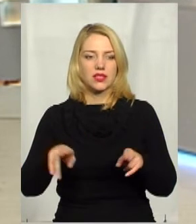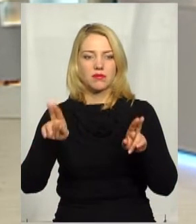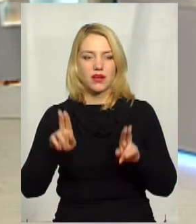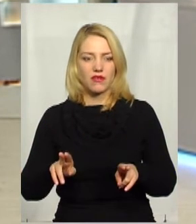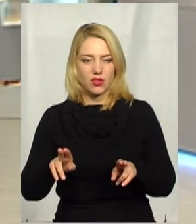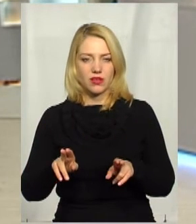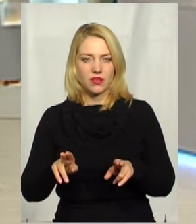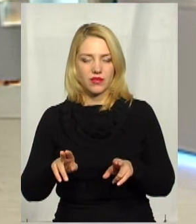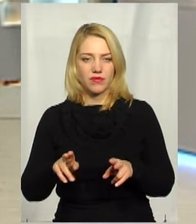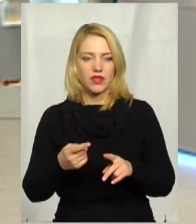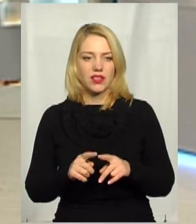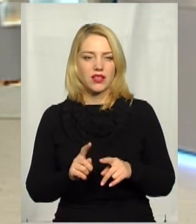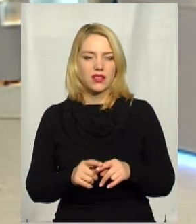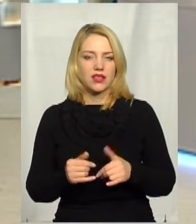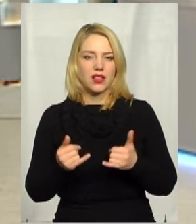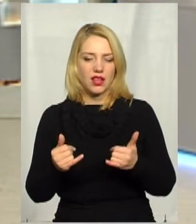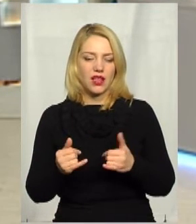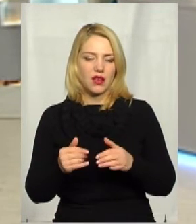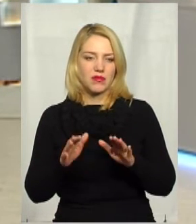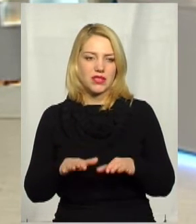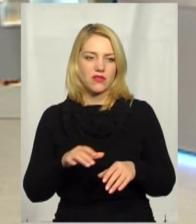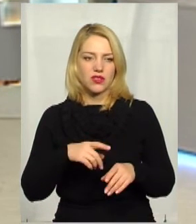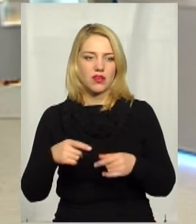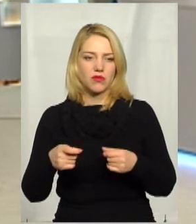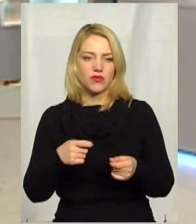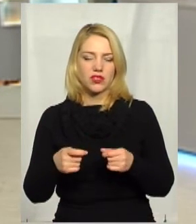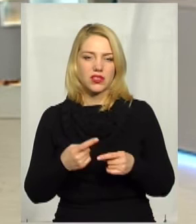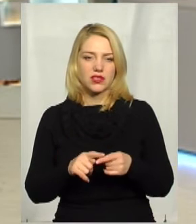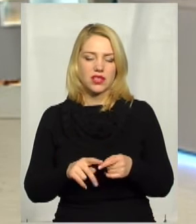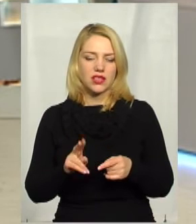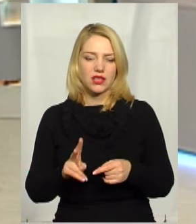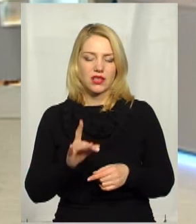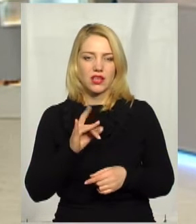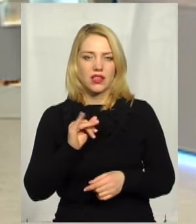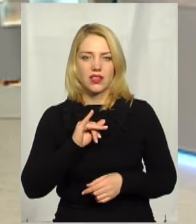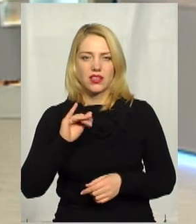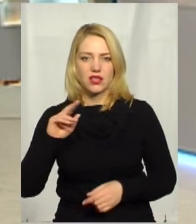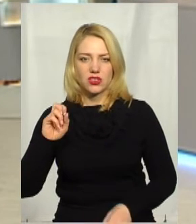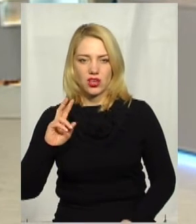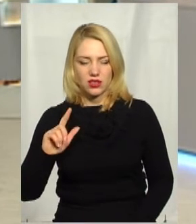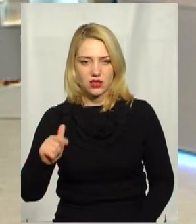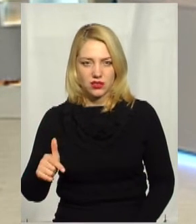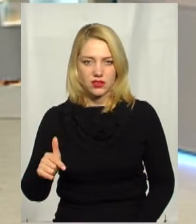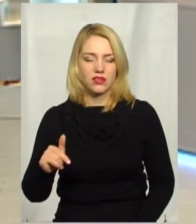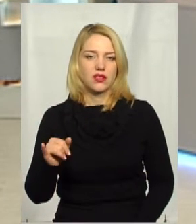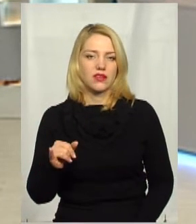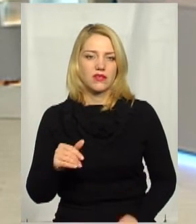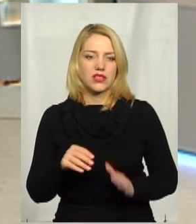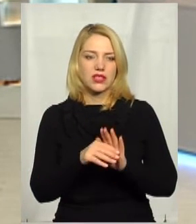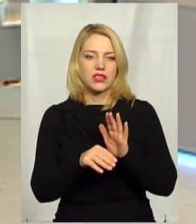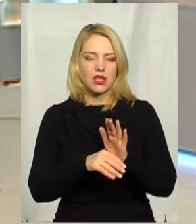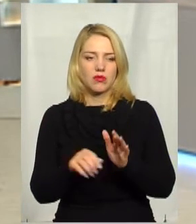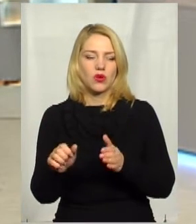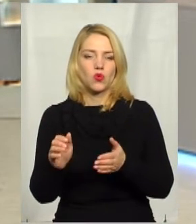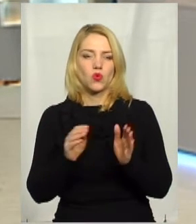для органів місцевого самоврядування це як речах в системі управління